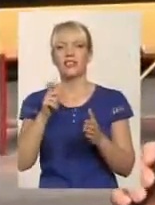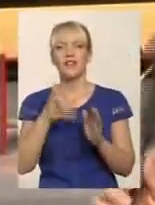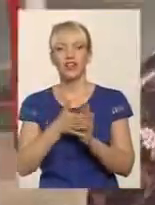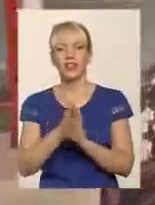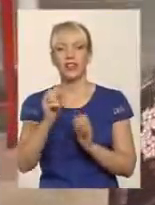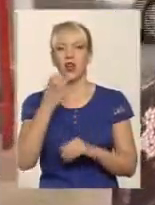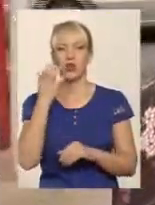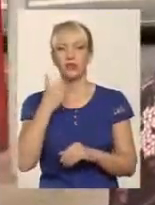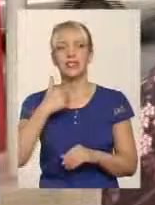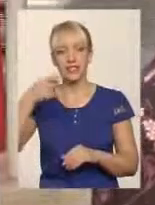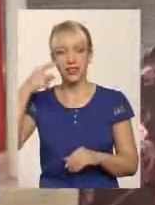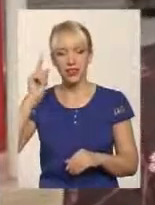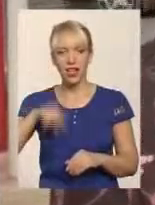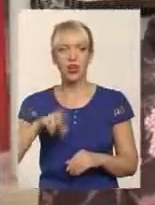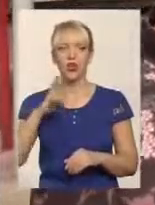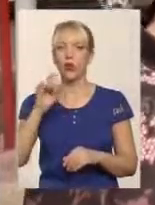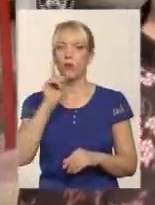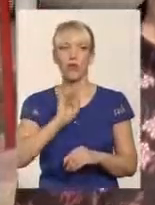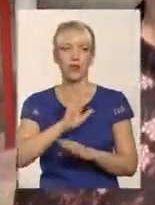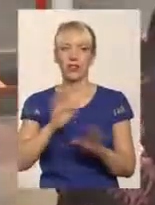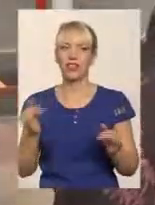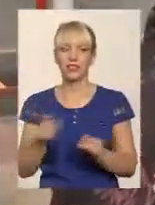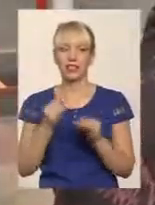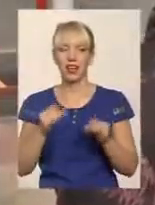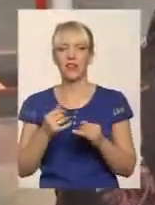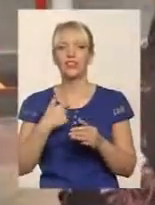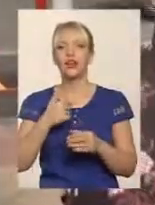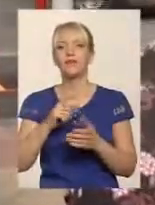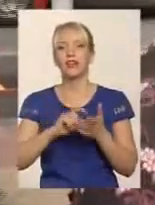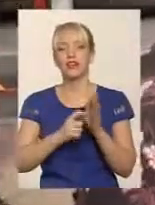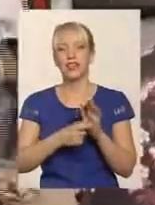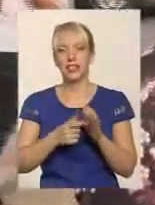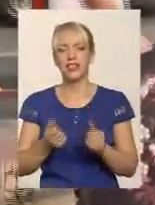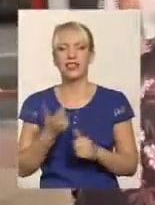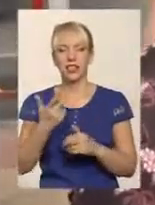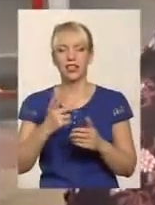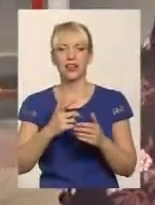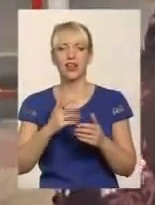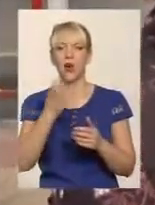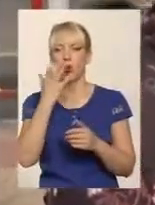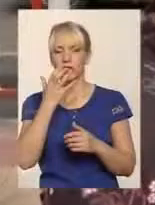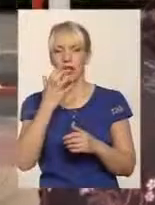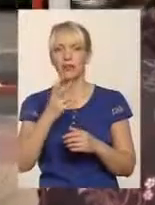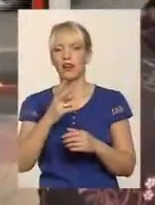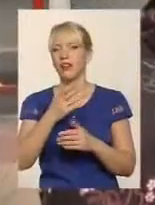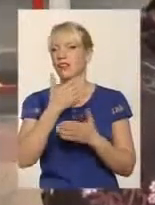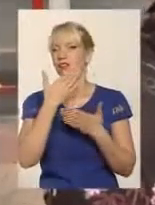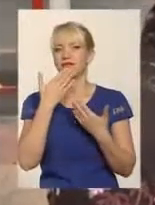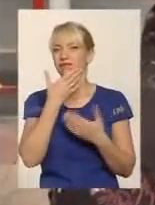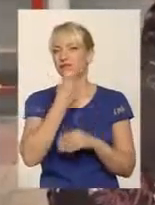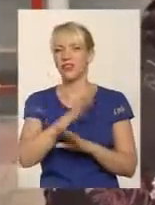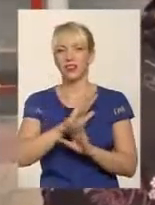утеплення? Знаю, але поки не цікавилась. Кілька квартир утеплили, і ні вигляду немає